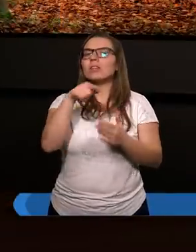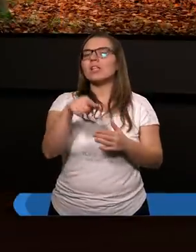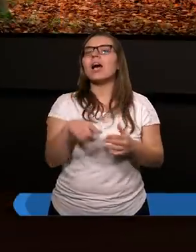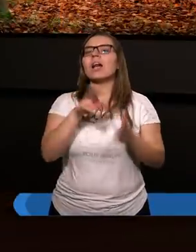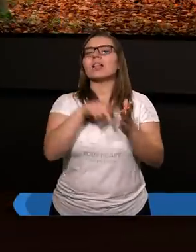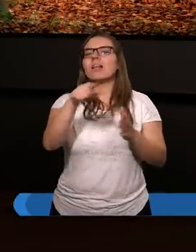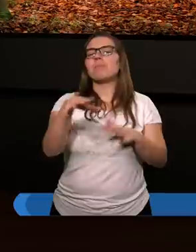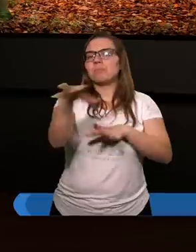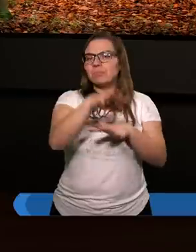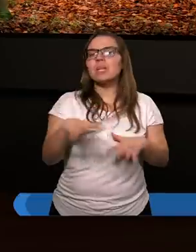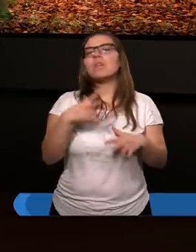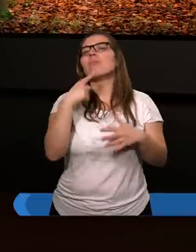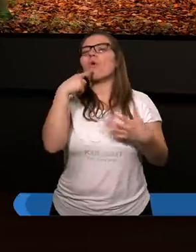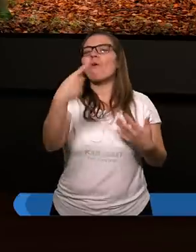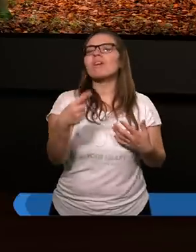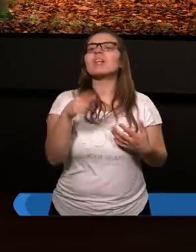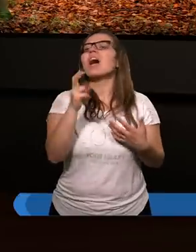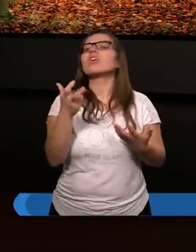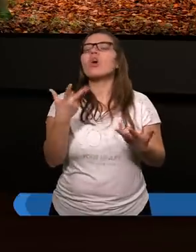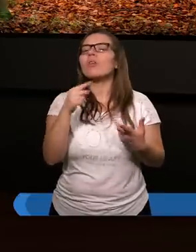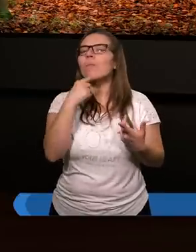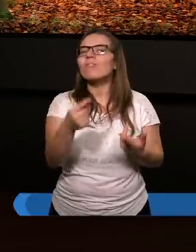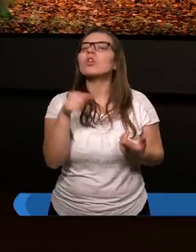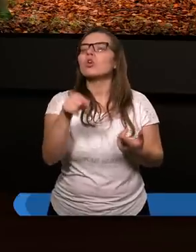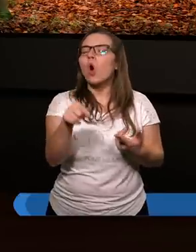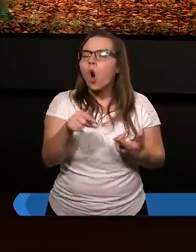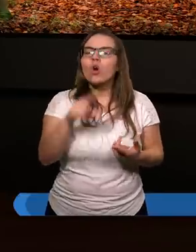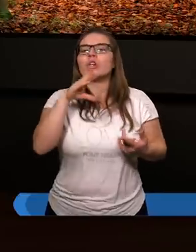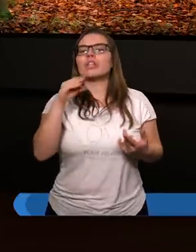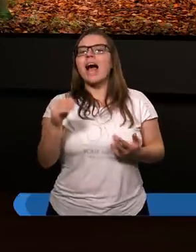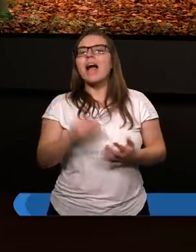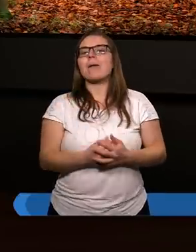tym soborze nie powiedziano, to to, że